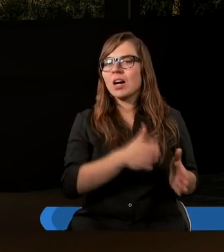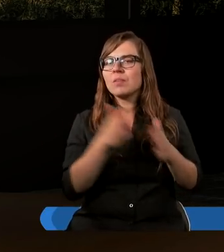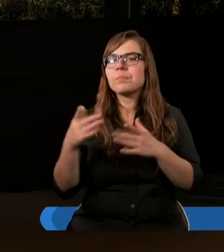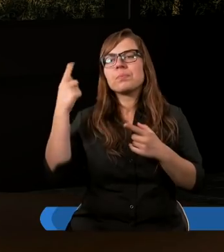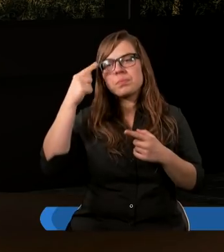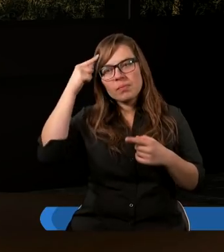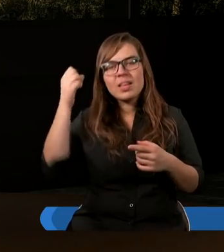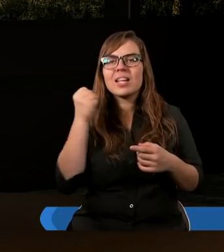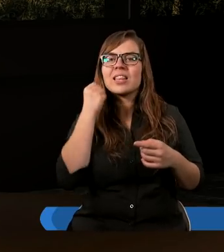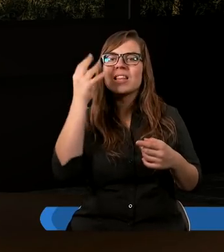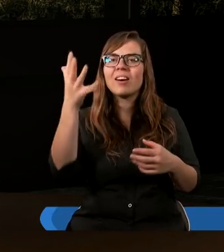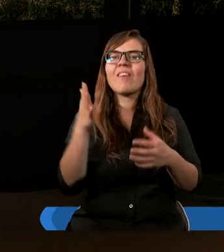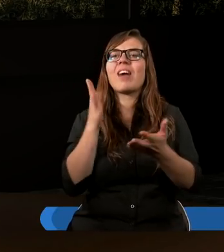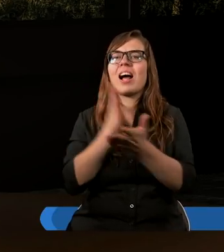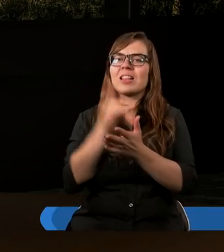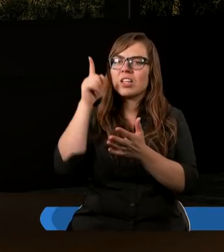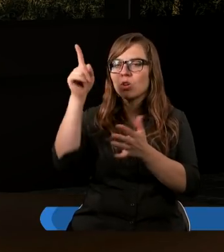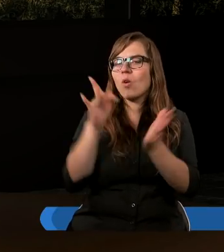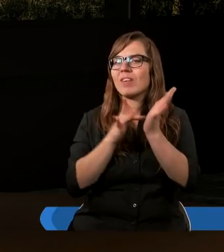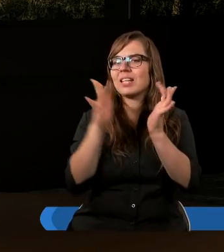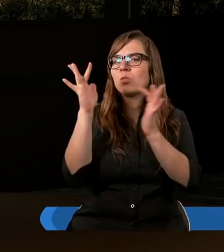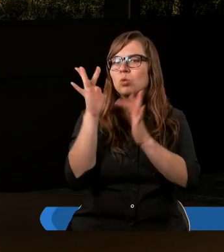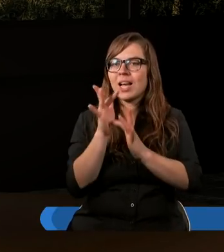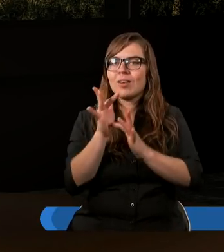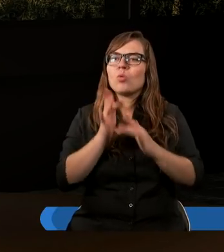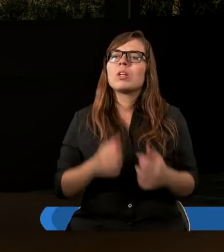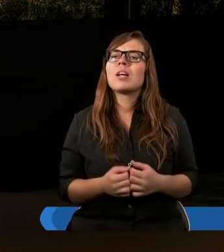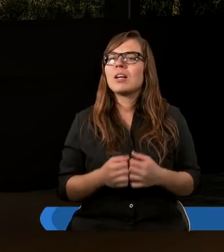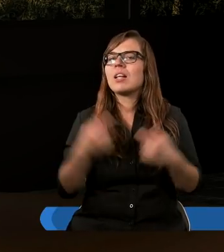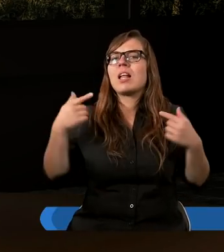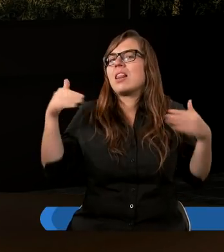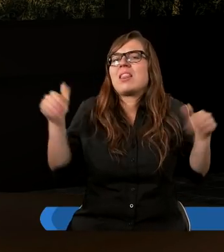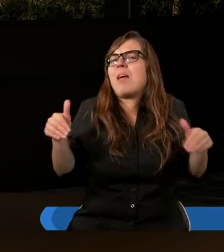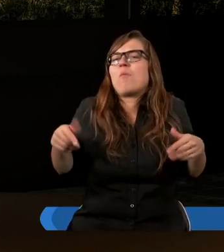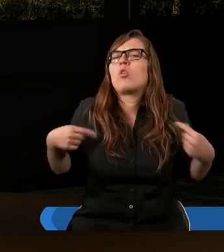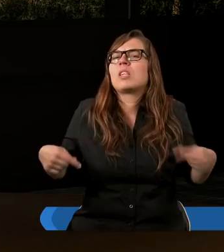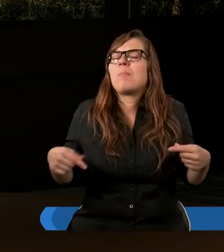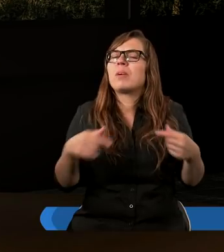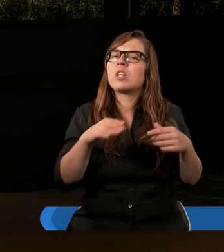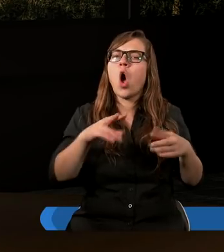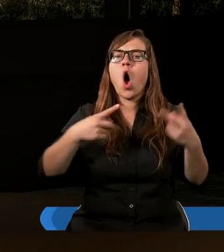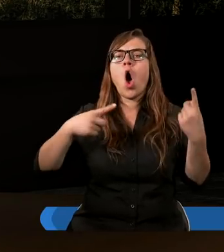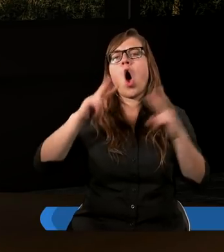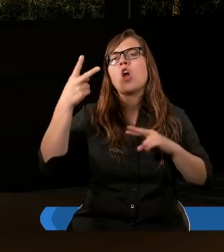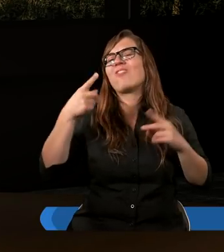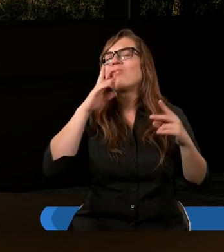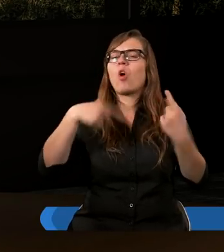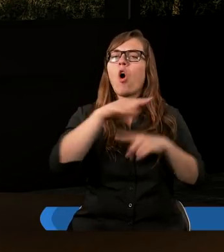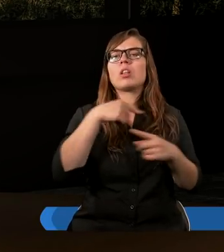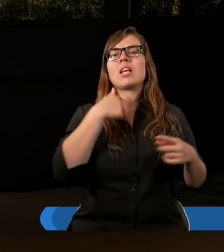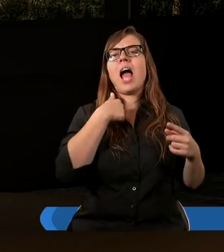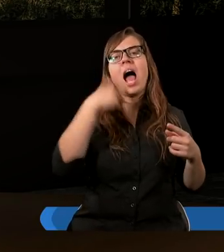jedności trwamy w Chrystusie Jezusie. Nie może być odwrotnie, że trwamy w